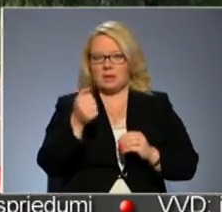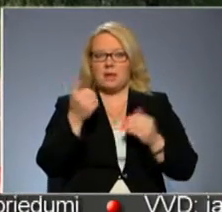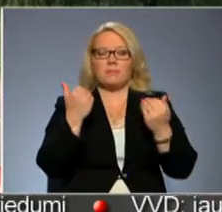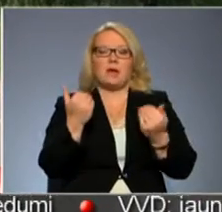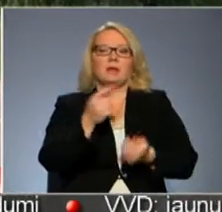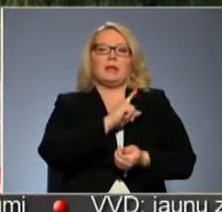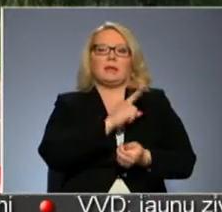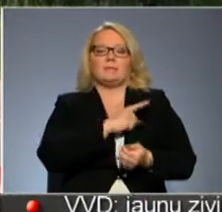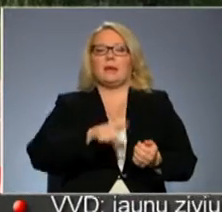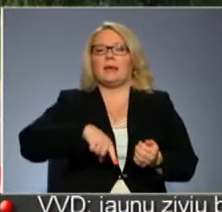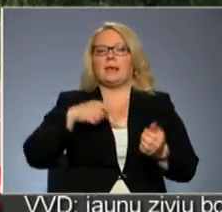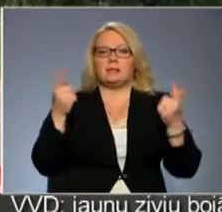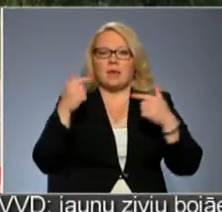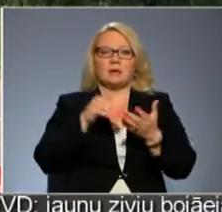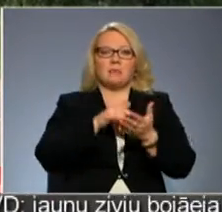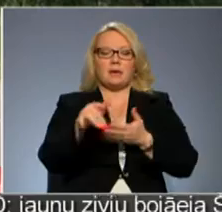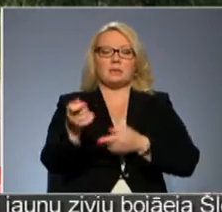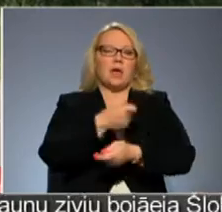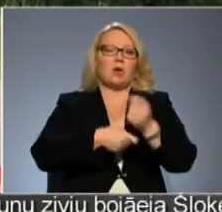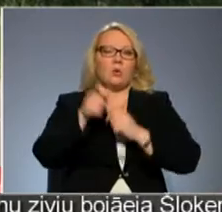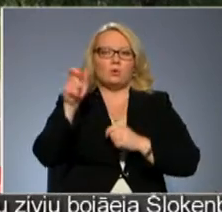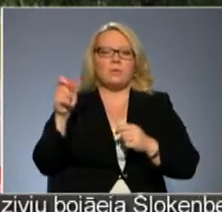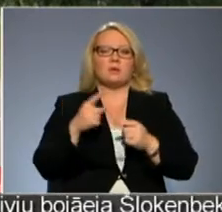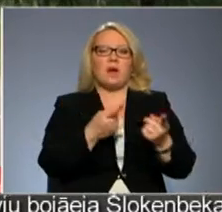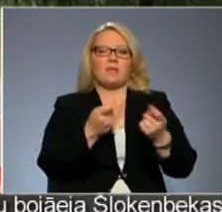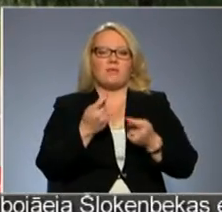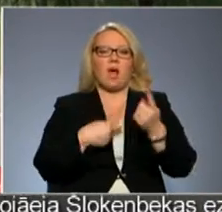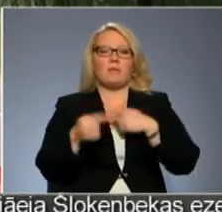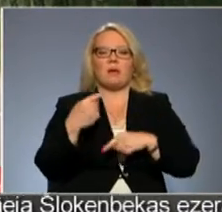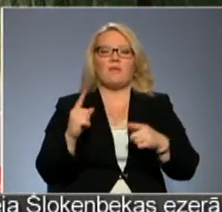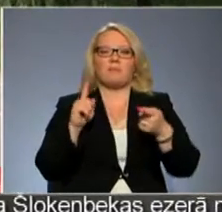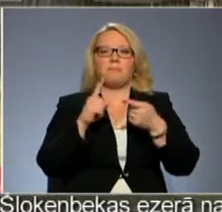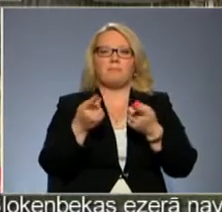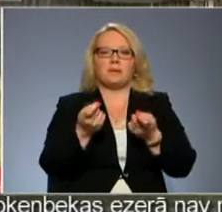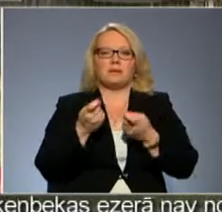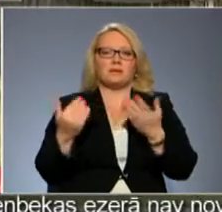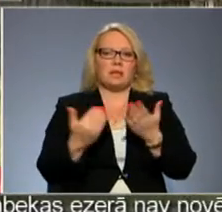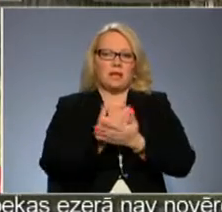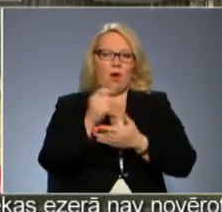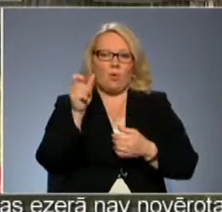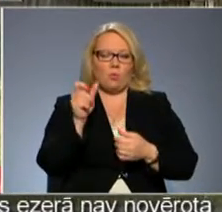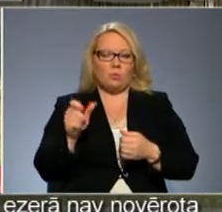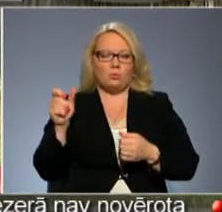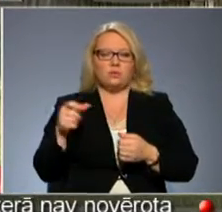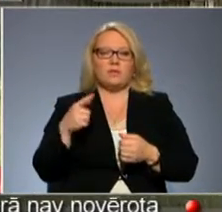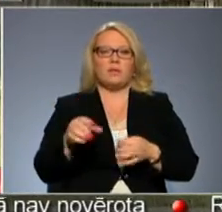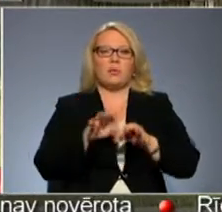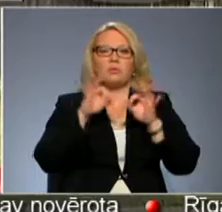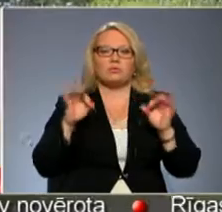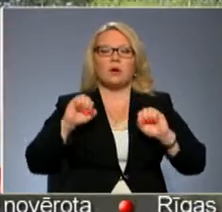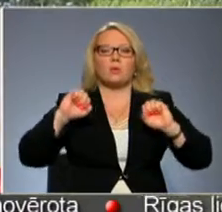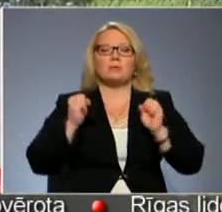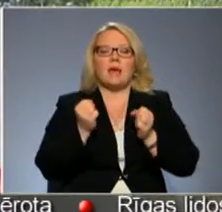Tagad iespējams tik pat ilgas laiks paies, lai uzņēmējs atvilnātu atpakaļ vai piesaistītu jaunus. Latvijai uzsākot šo ziemeļu stīgas